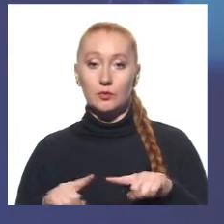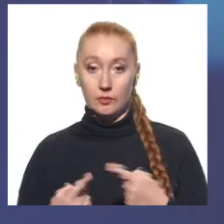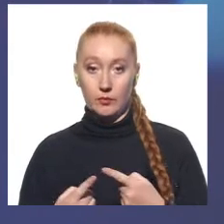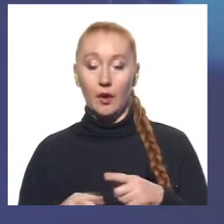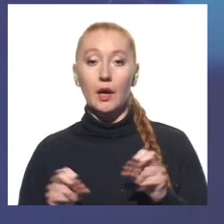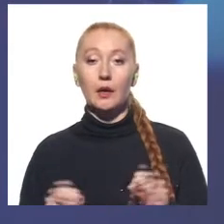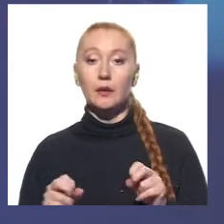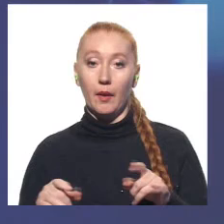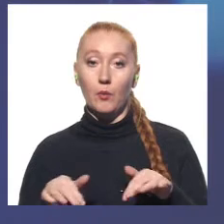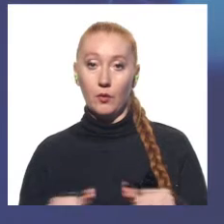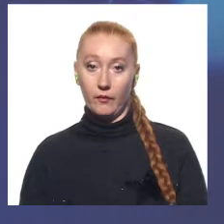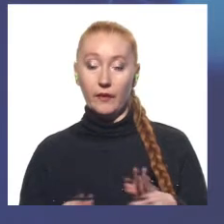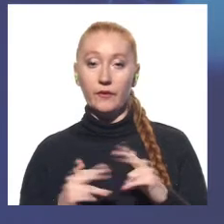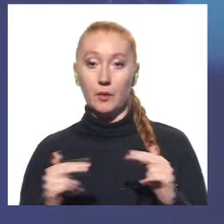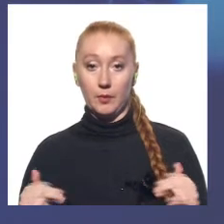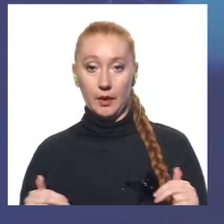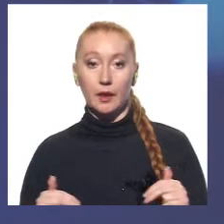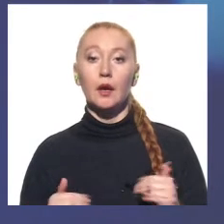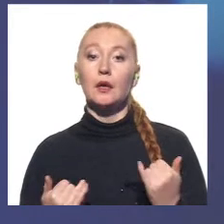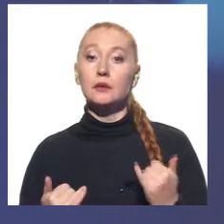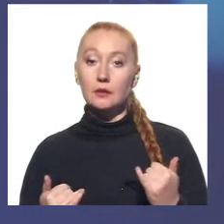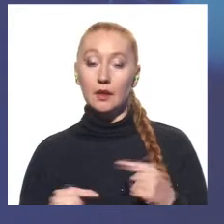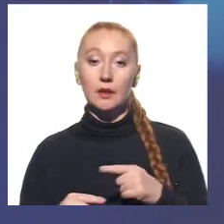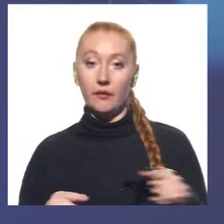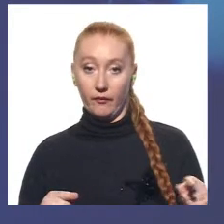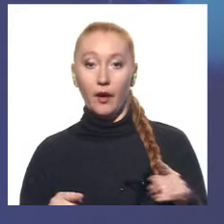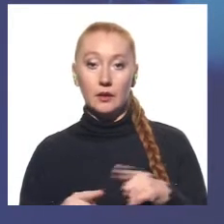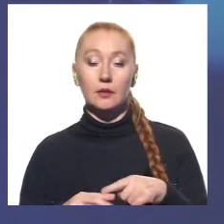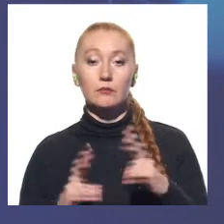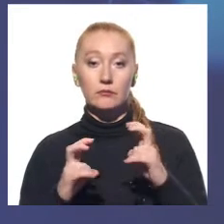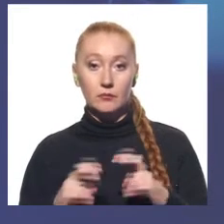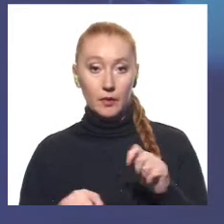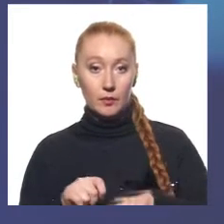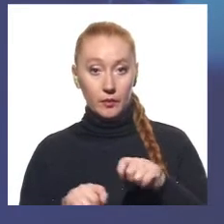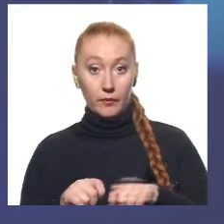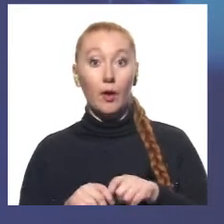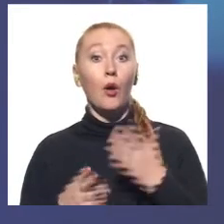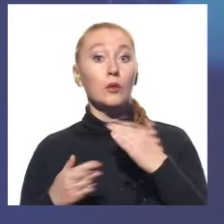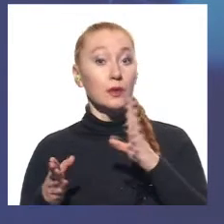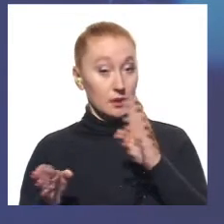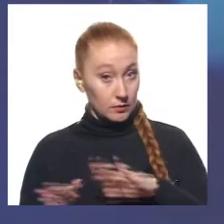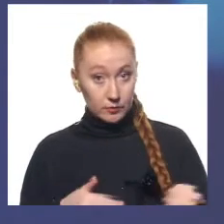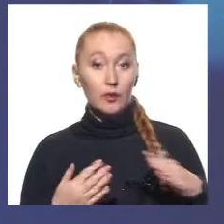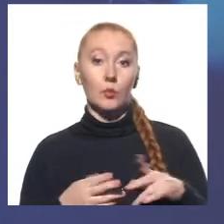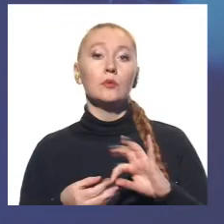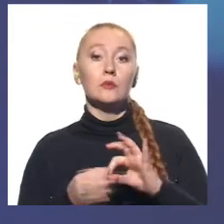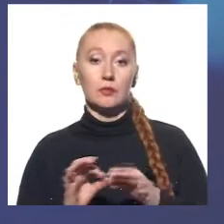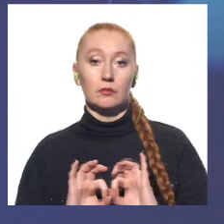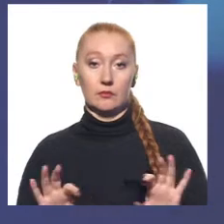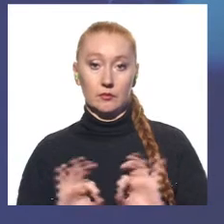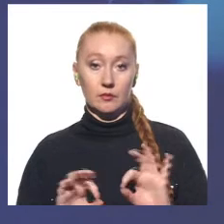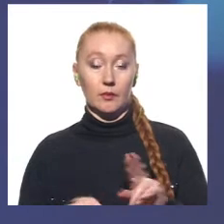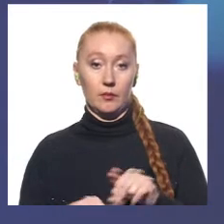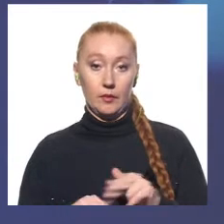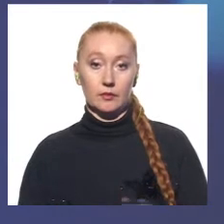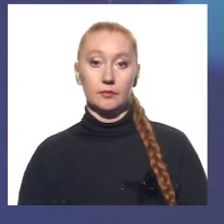фігурантів кримінального провадження у Дніпрі. Наразі тривають невідкладні слідчі дії. По їх завершенню, більш детальна інформація буде оприлюднена